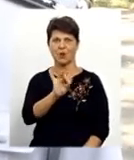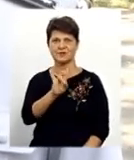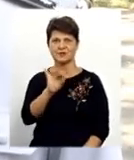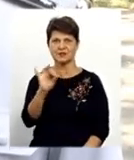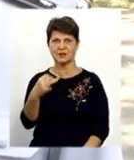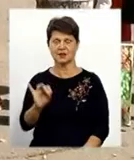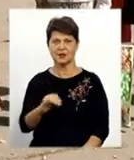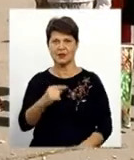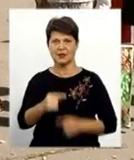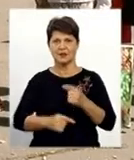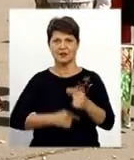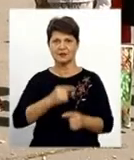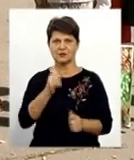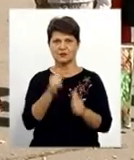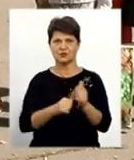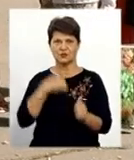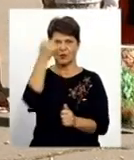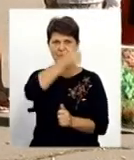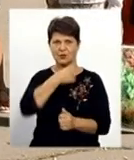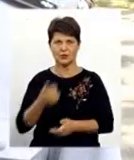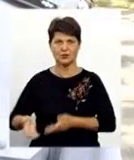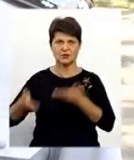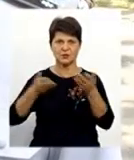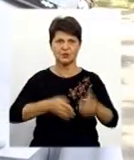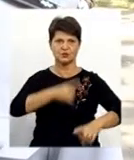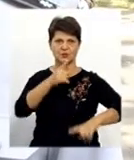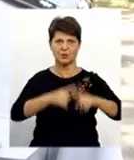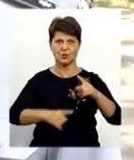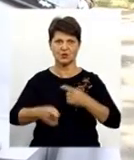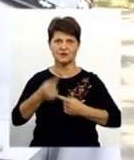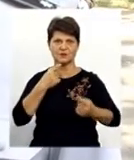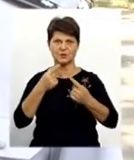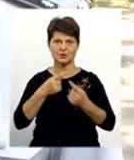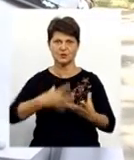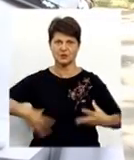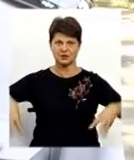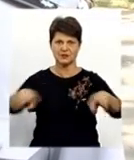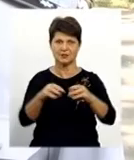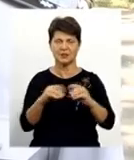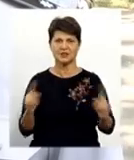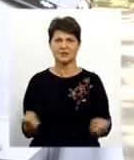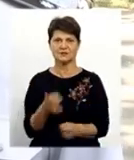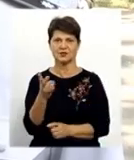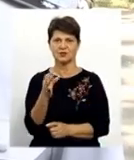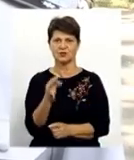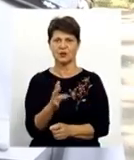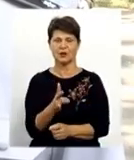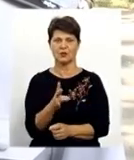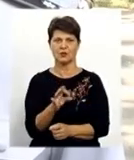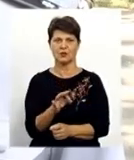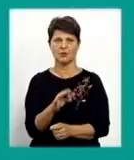Трозаційно щороку ми запрошуємо родичів, спілкуємося з ними, звичайно, надаємо відповідну